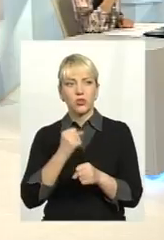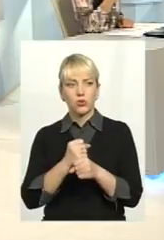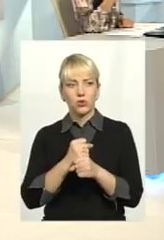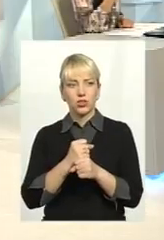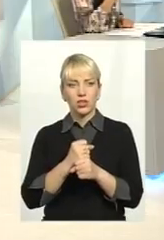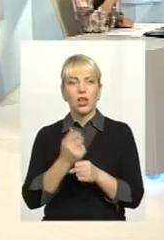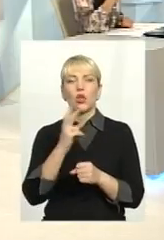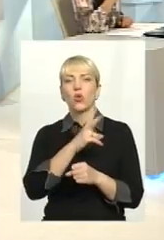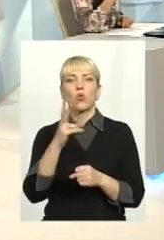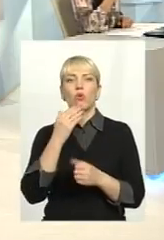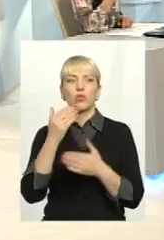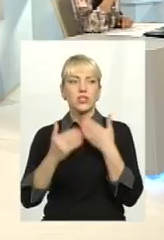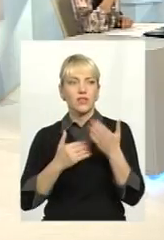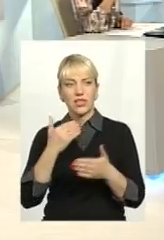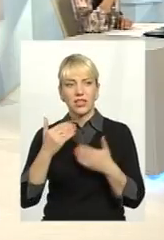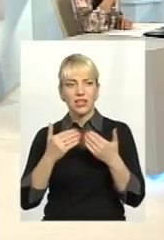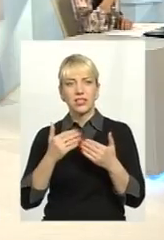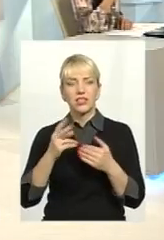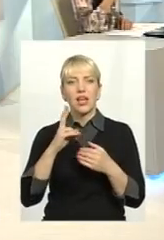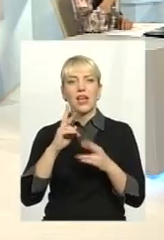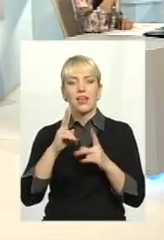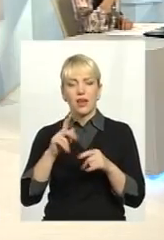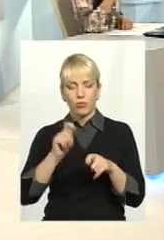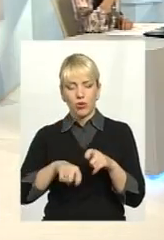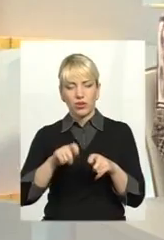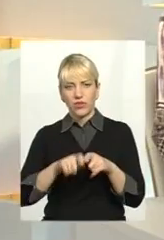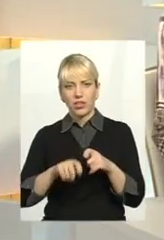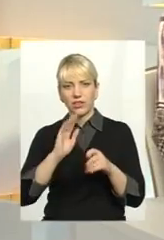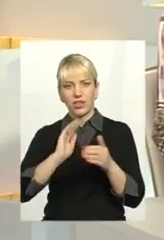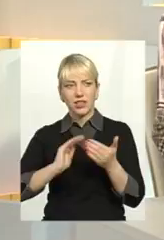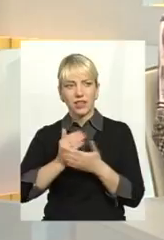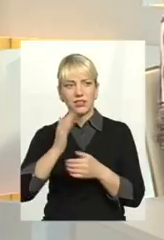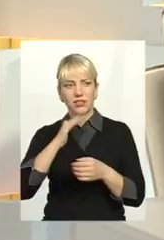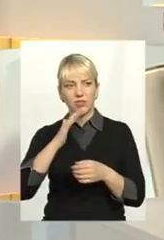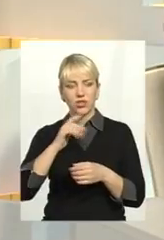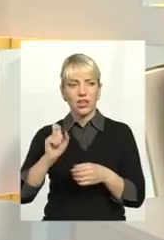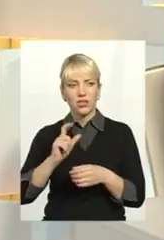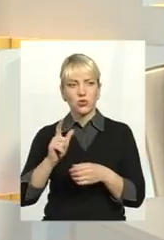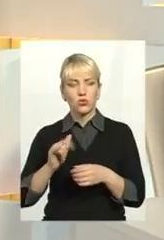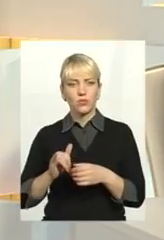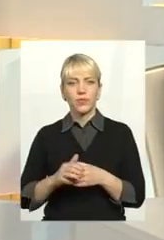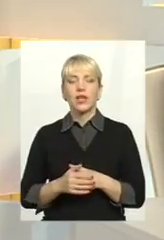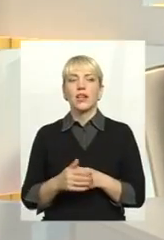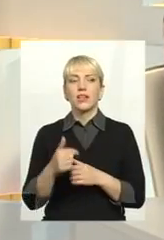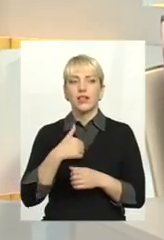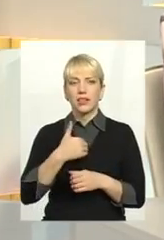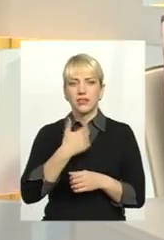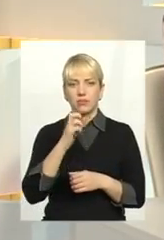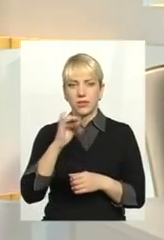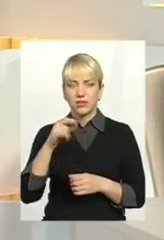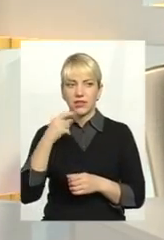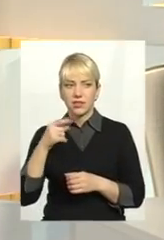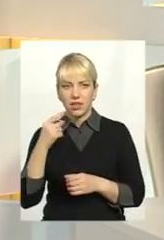До кого звертатися, як перевірити якість газу? Якраз хотів би сказати,